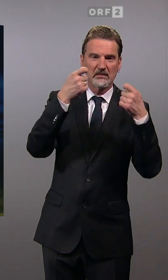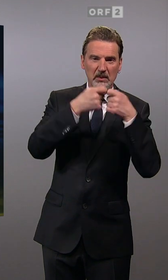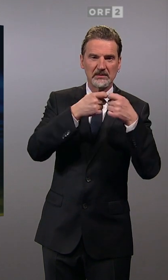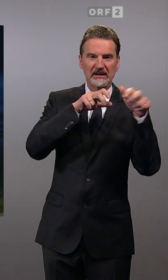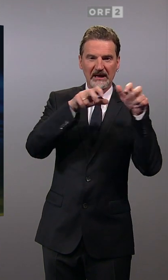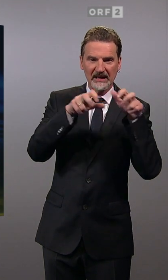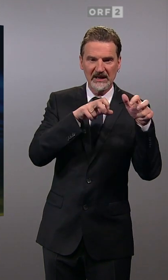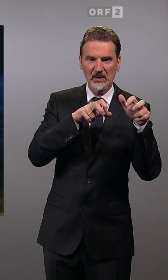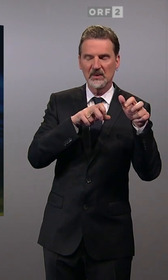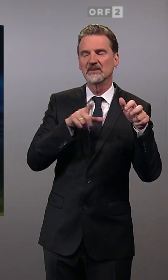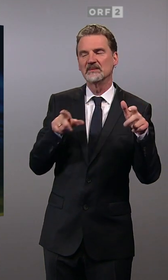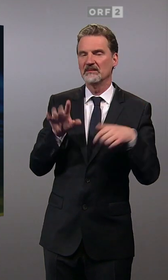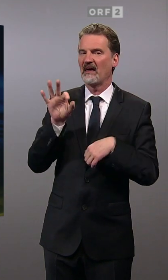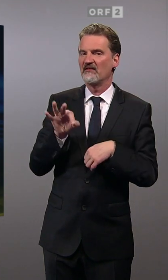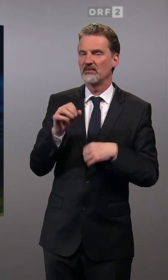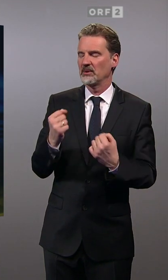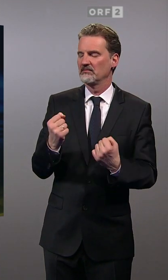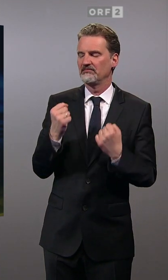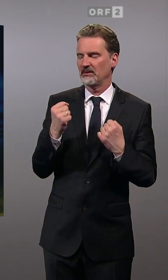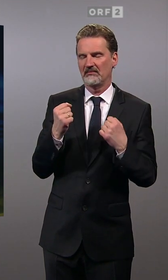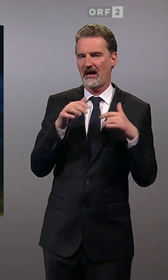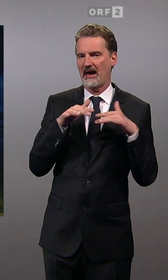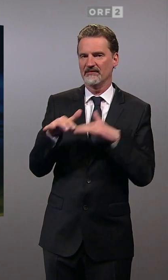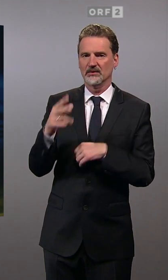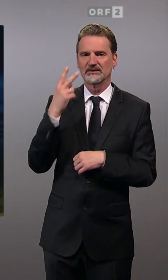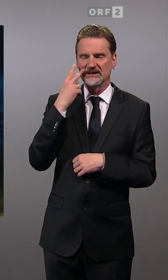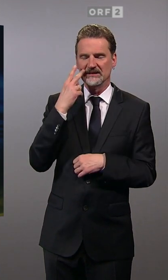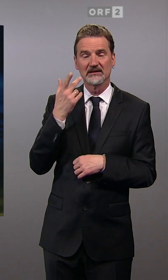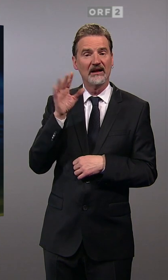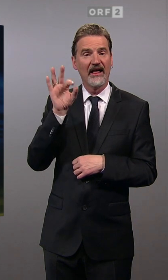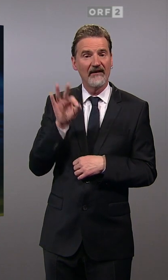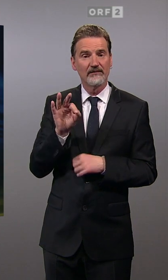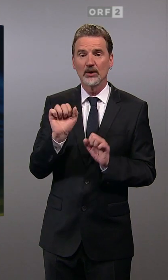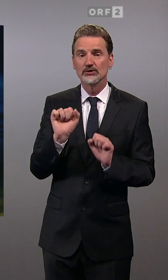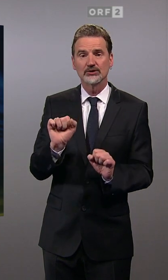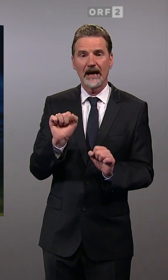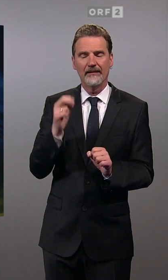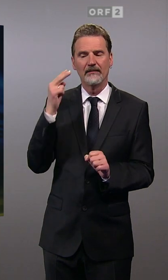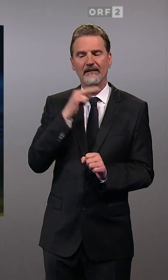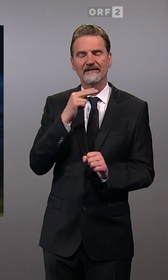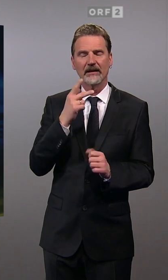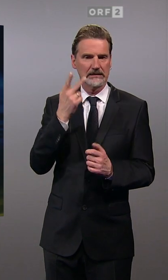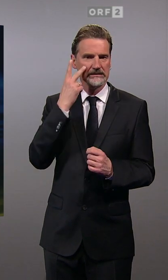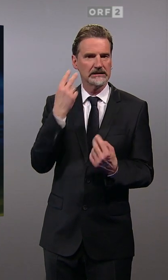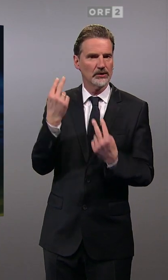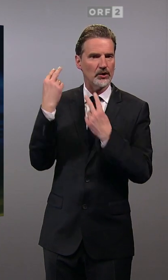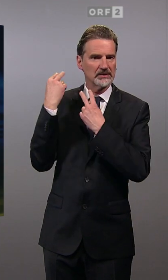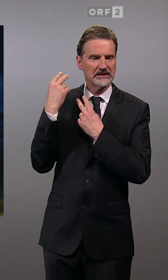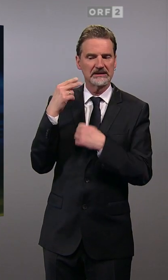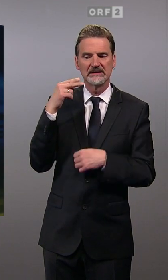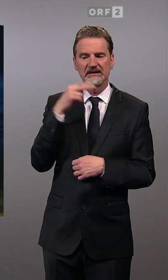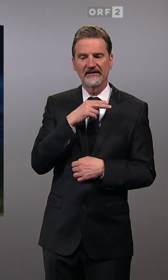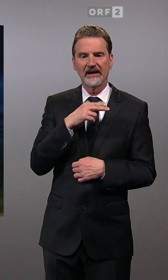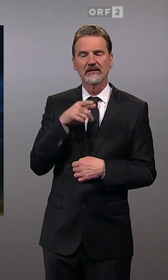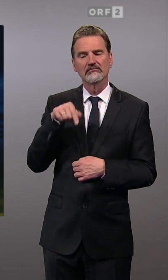große Rolle wie bei den Freiheitlichen. Wir haben es gesehen, dass die Freiheitlichen immer dann, wenn eine eher Zufriedenheit herrscht, auch in